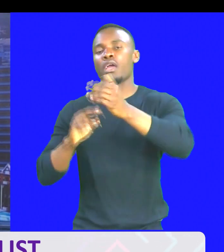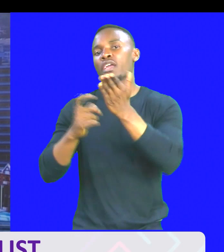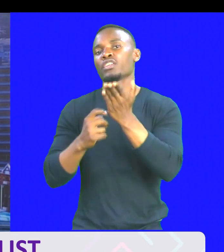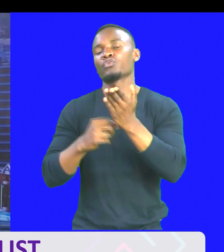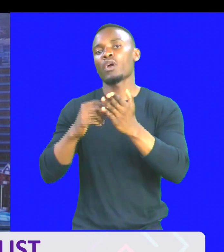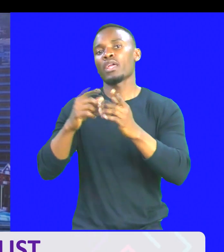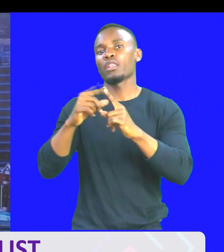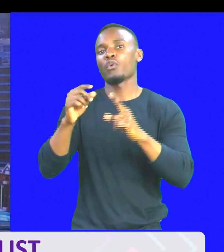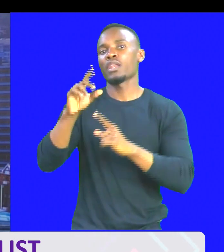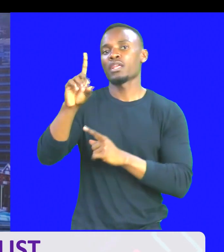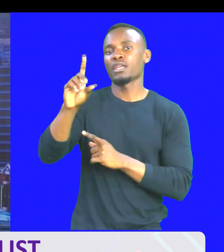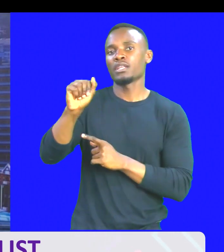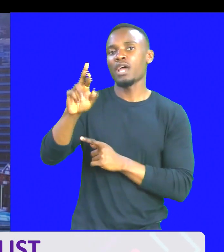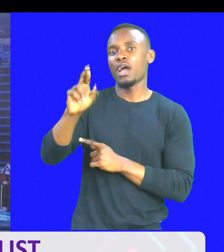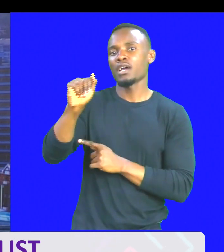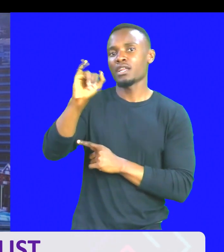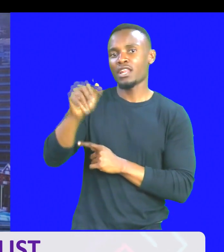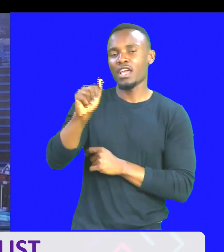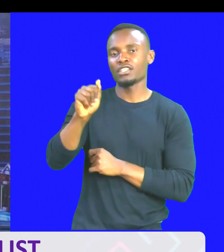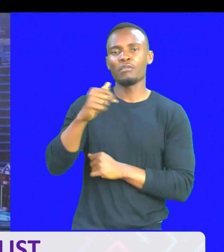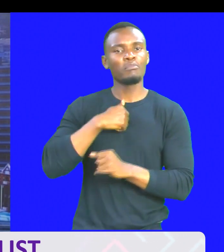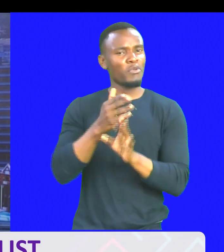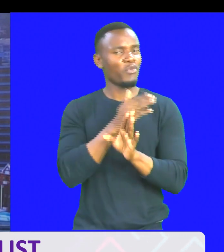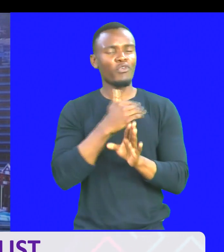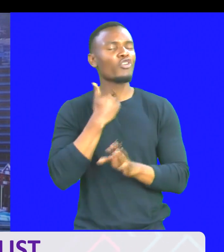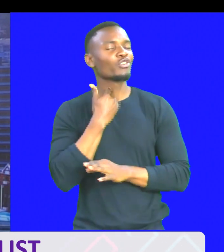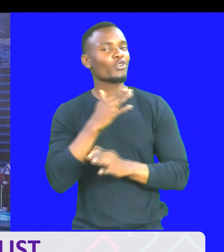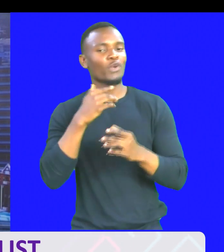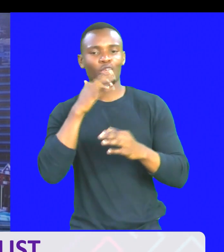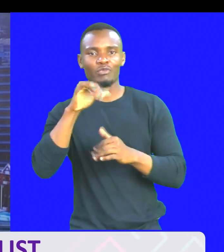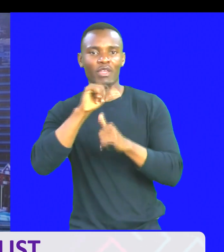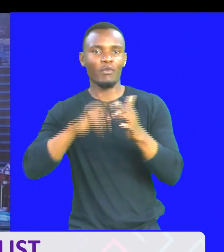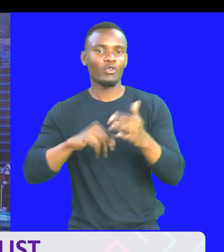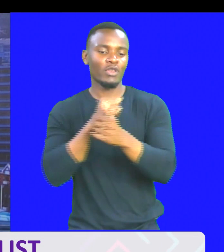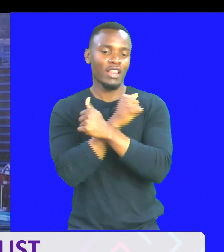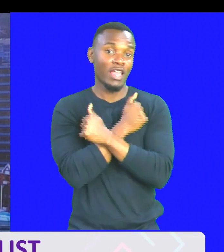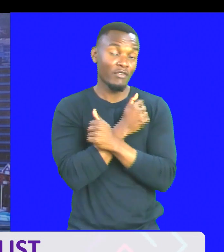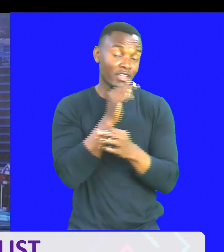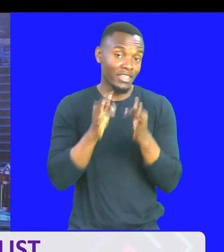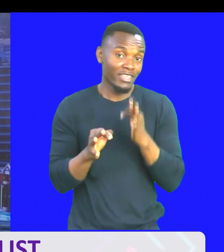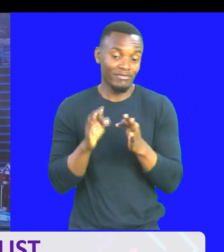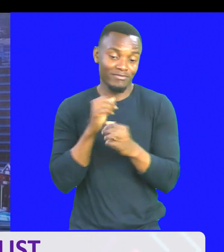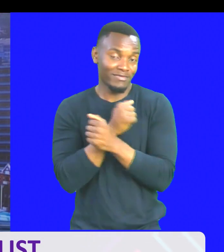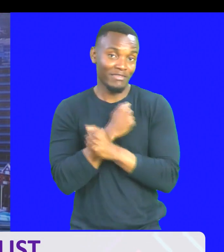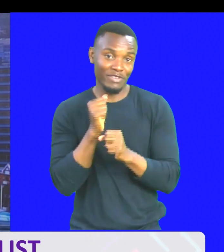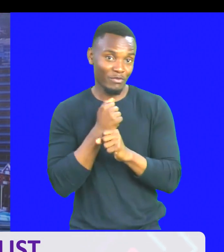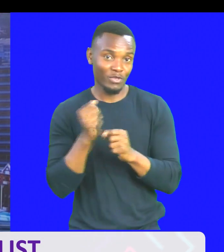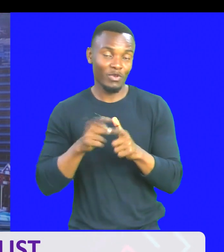Sometimes, I kungelewa beze, lakini leo. Guess what? Yani, kikushinda, unashuka. Unaona?